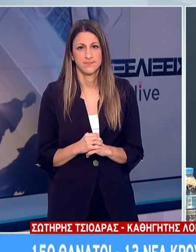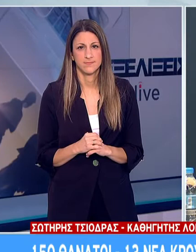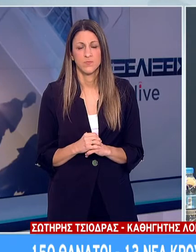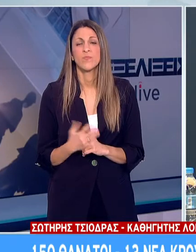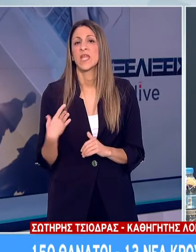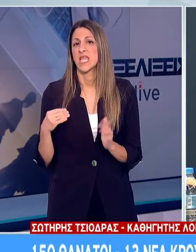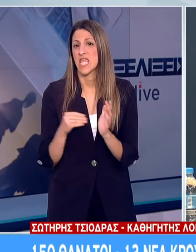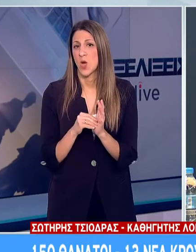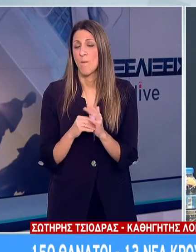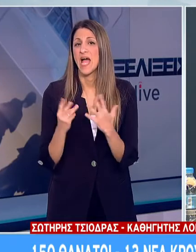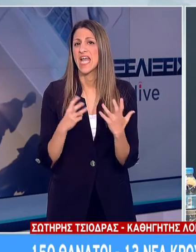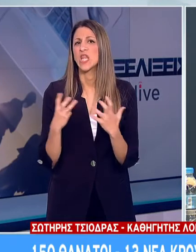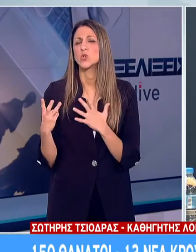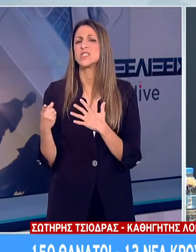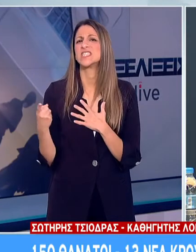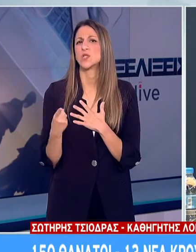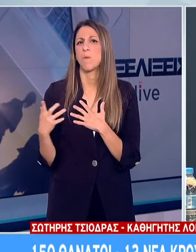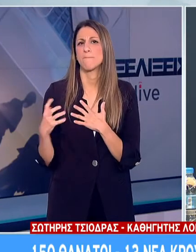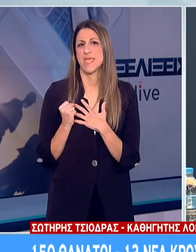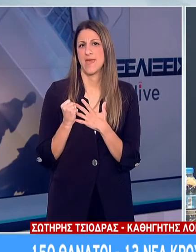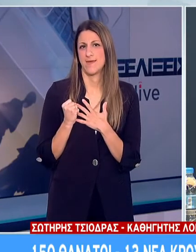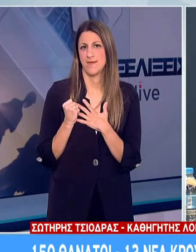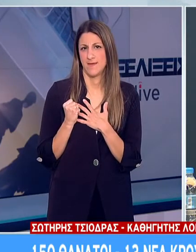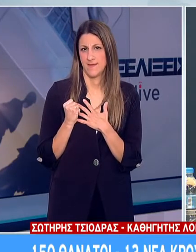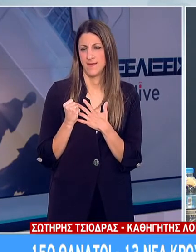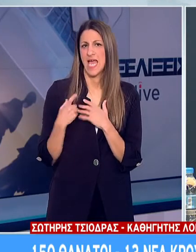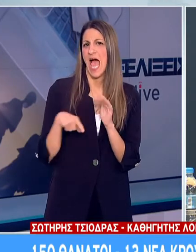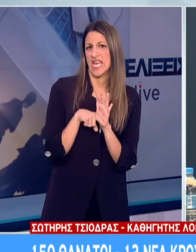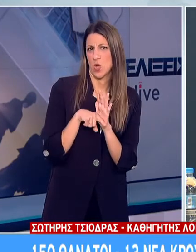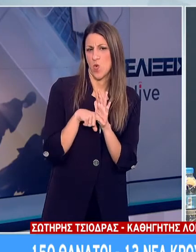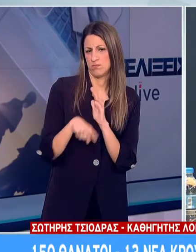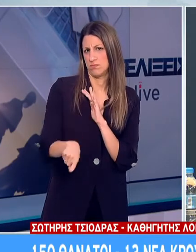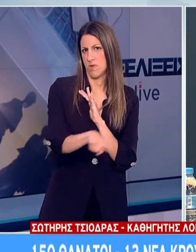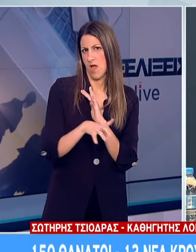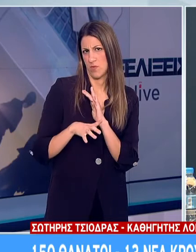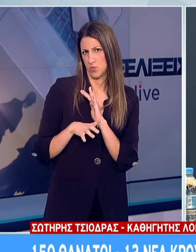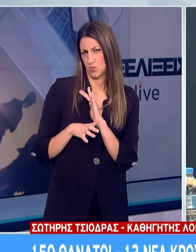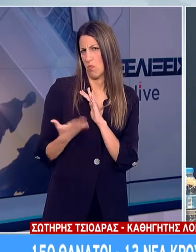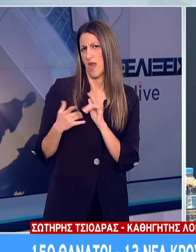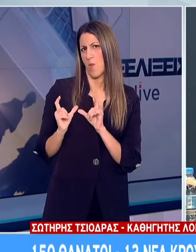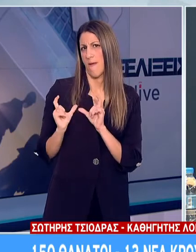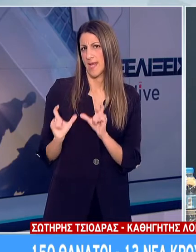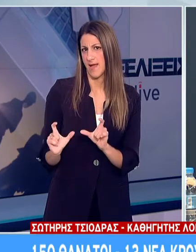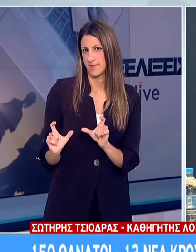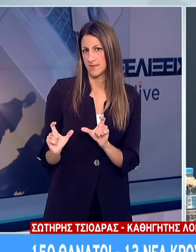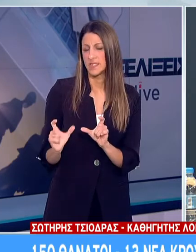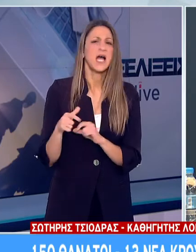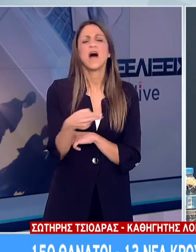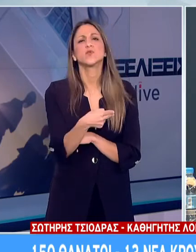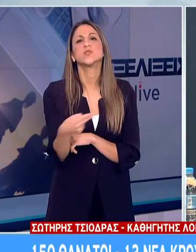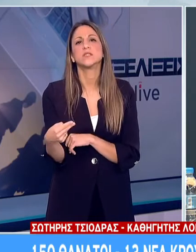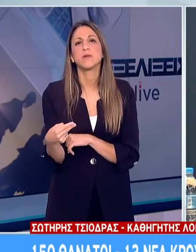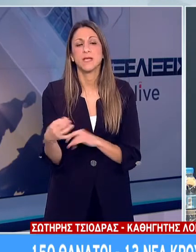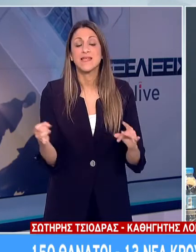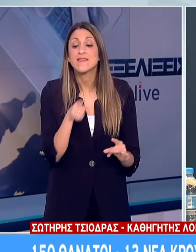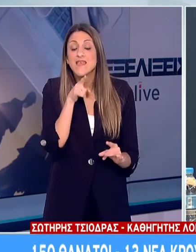98%, δηλαδή ανιχνεύει ως αρνητικούς το 98% των ανθρώπων που δεν έχουν αντισώματα, αυτό σημαίνει πως αν